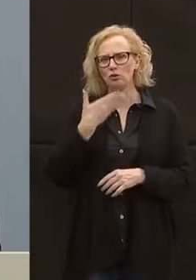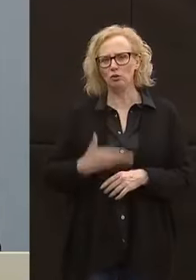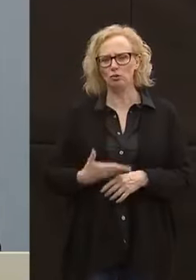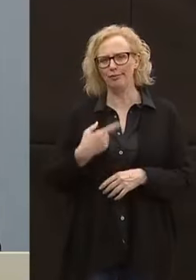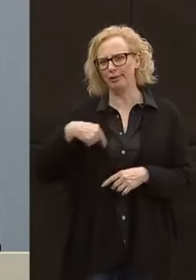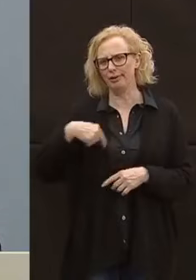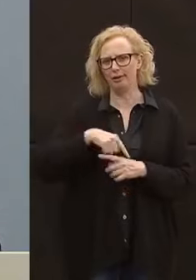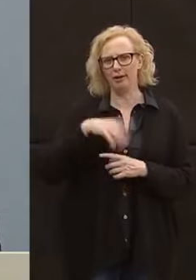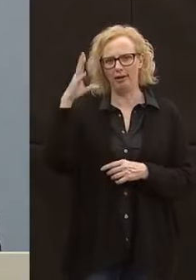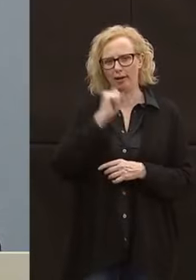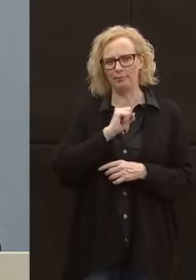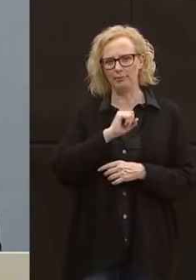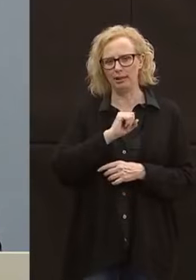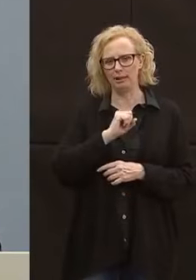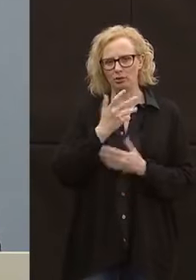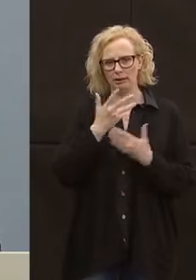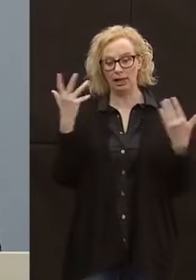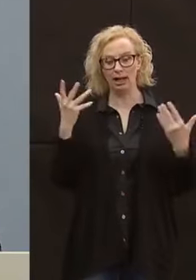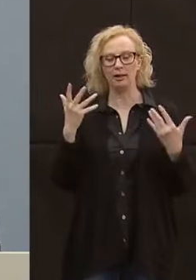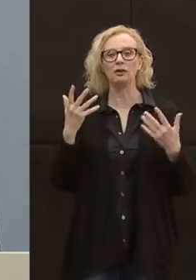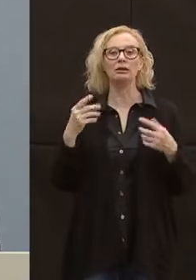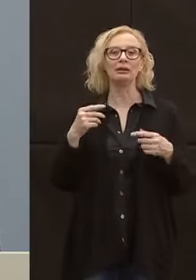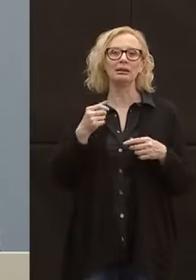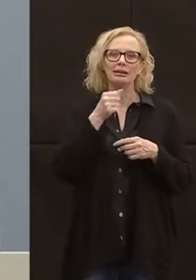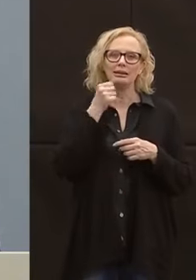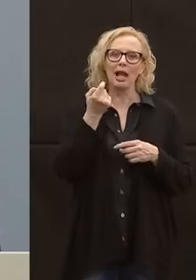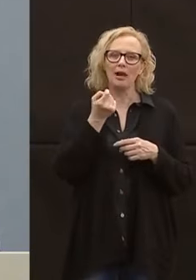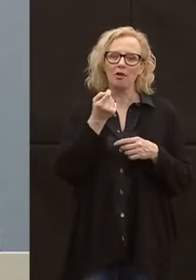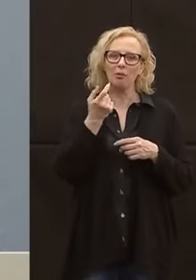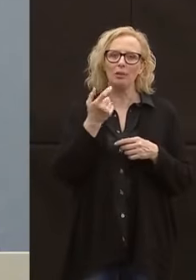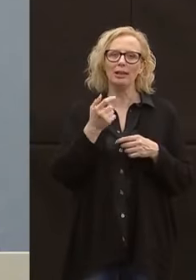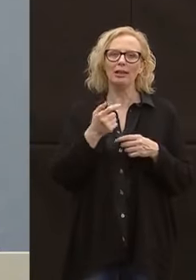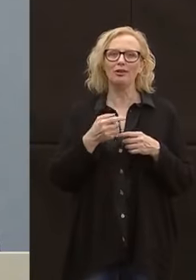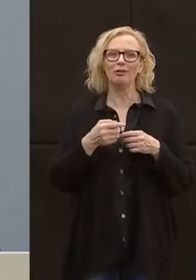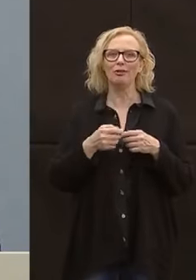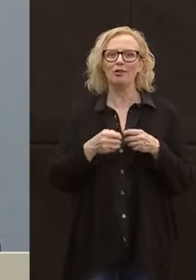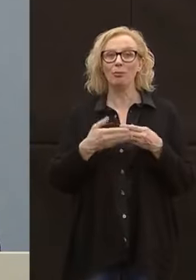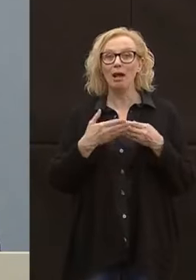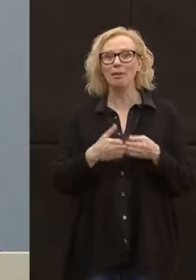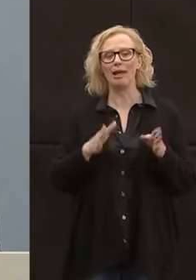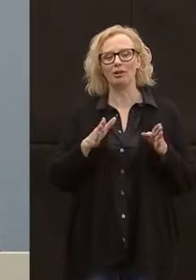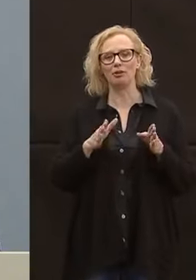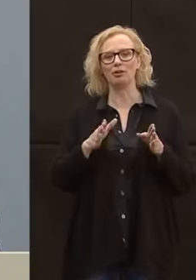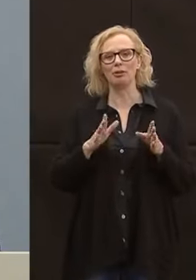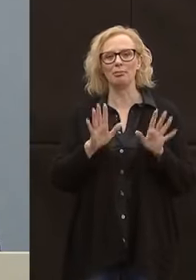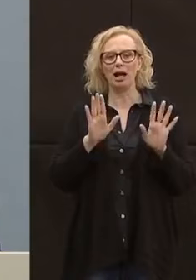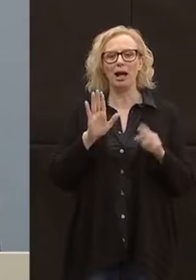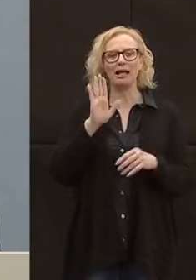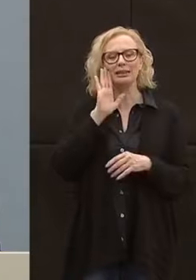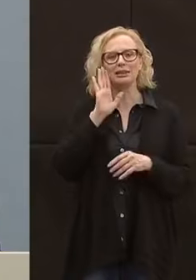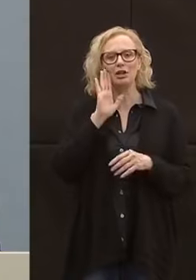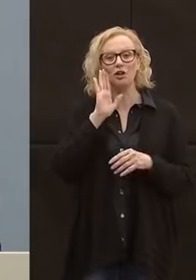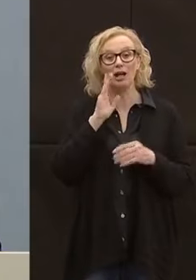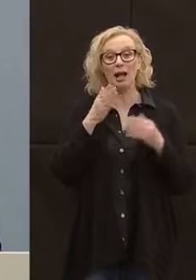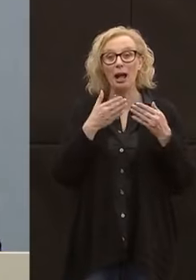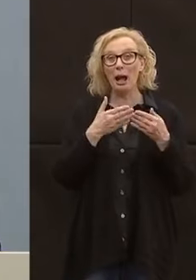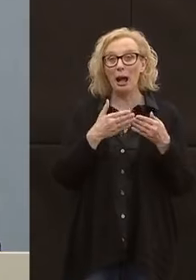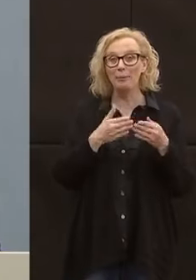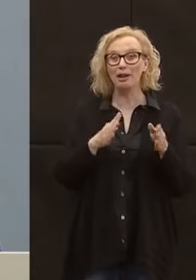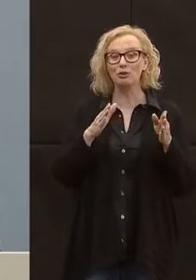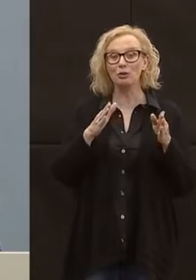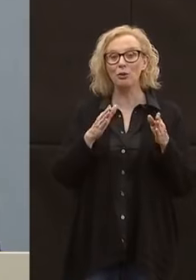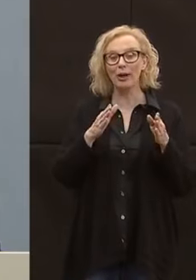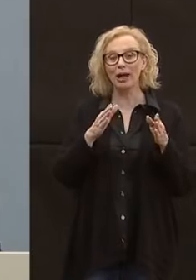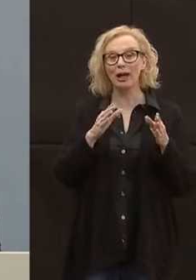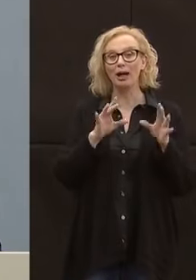capito, e che un segnale di apertura dovrà essere dato. Ma l detto all'inizio, qualsiasi segnale di apertura tu dai, un